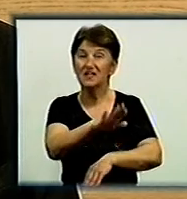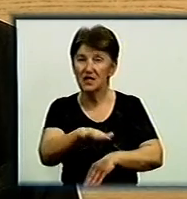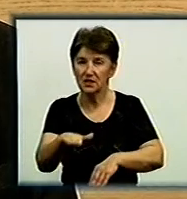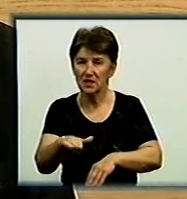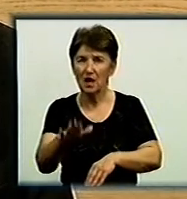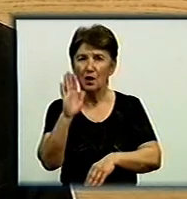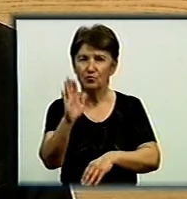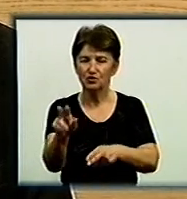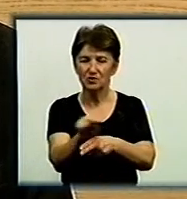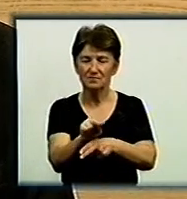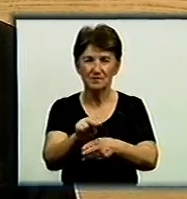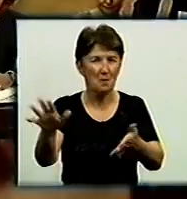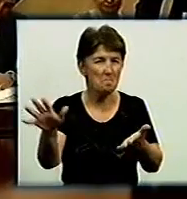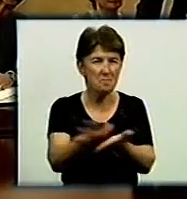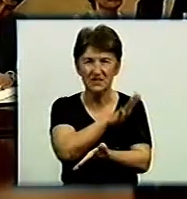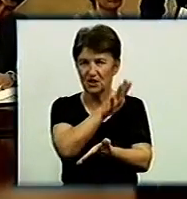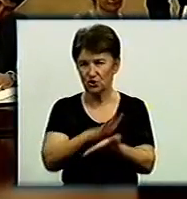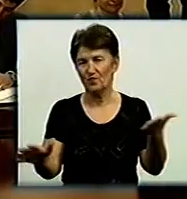центрі томотерапії безкоштовно.